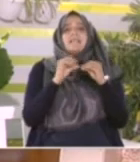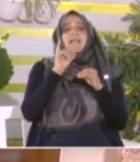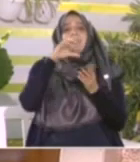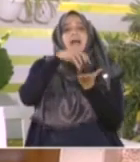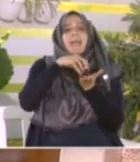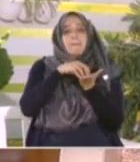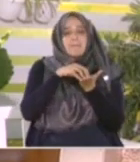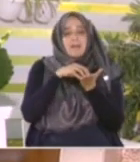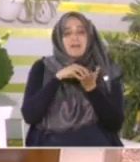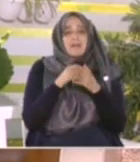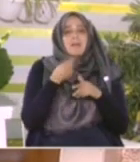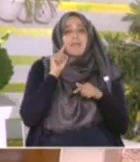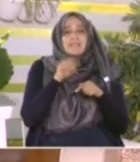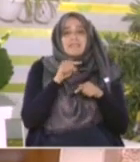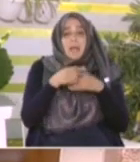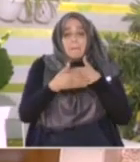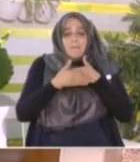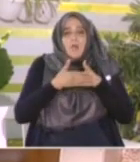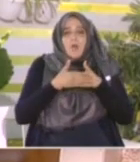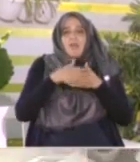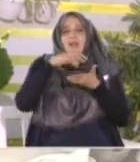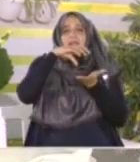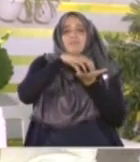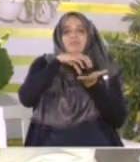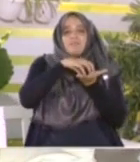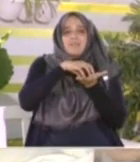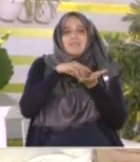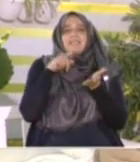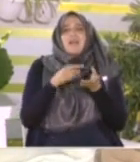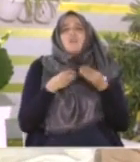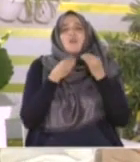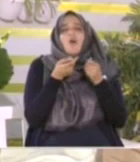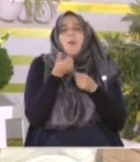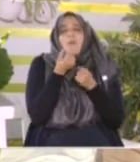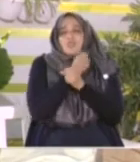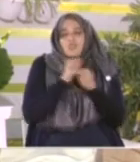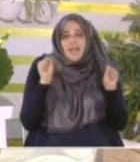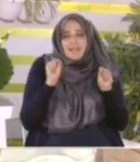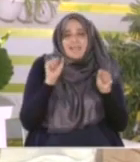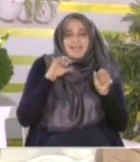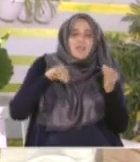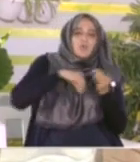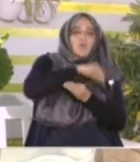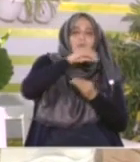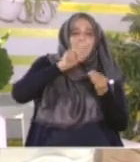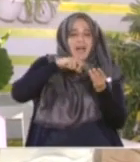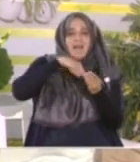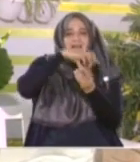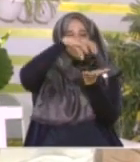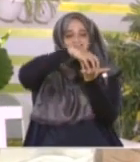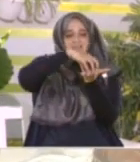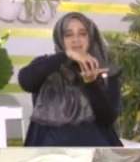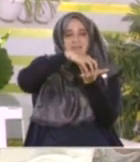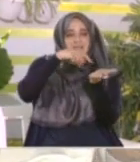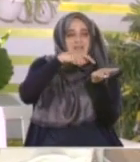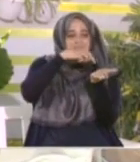ولكن هذا المقام كان ملتصقا بالبيت وهذا يشكل نوعا من الحرج على الطائفين بالبيت